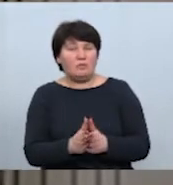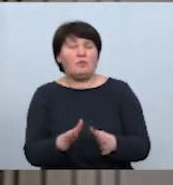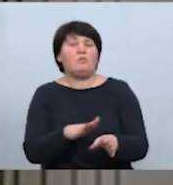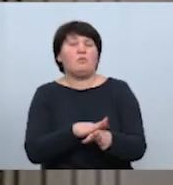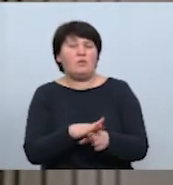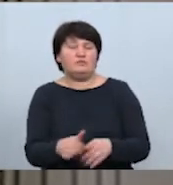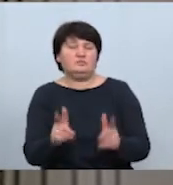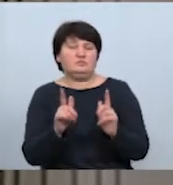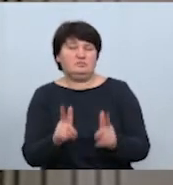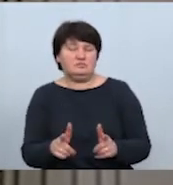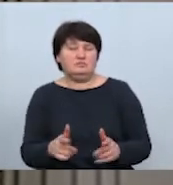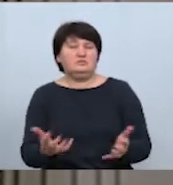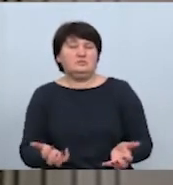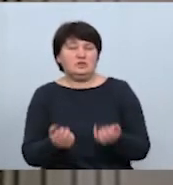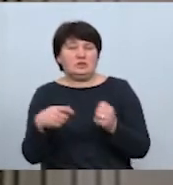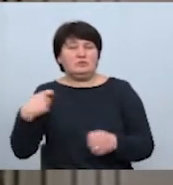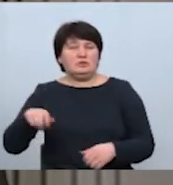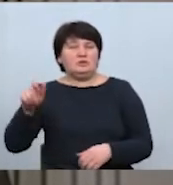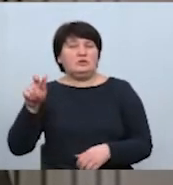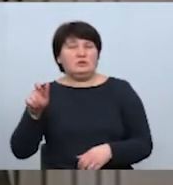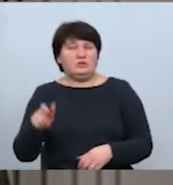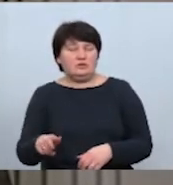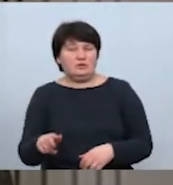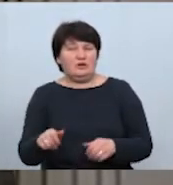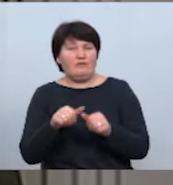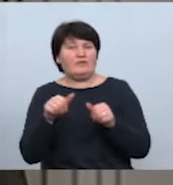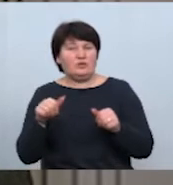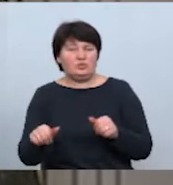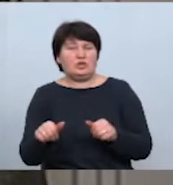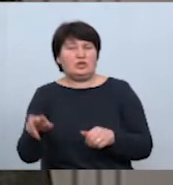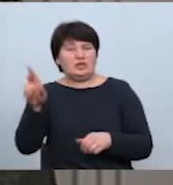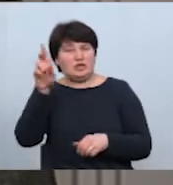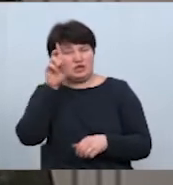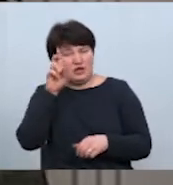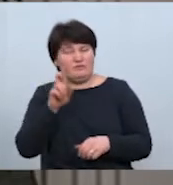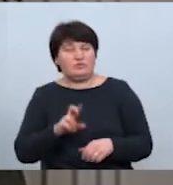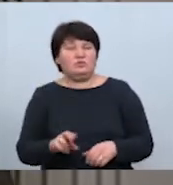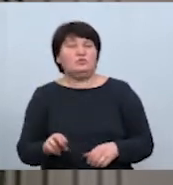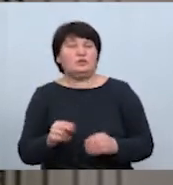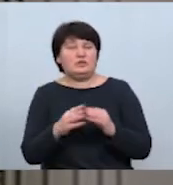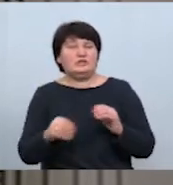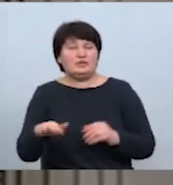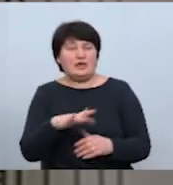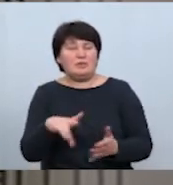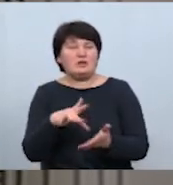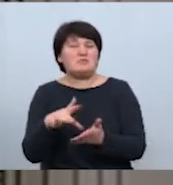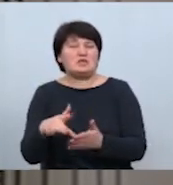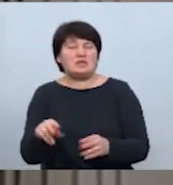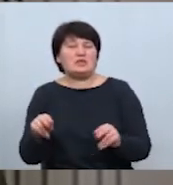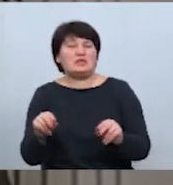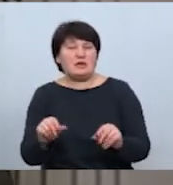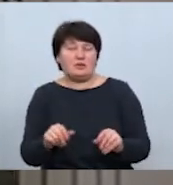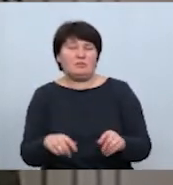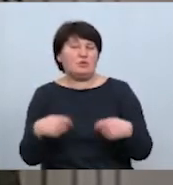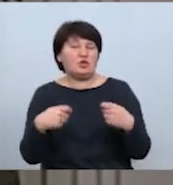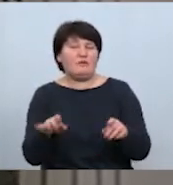президента України Володимира Зеленського виключили державну землю та комунальну землю з цієї реформи, і вона продаватись